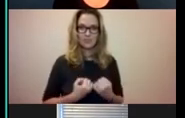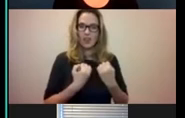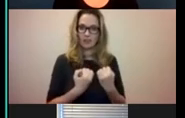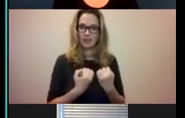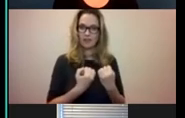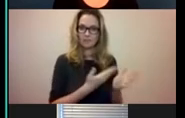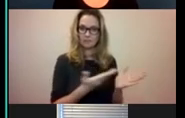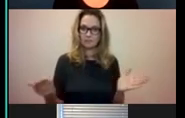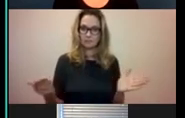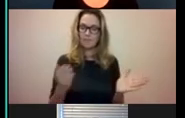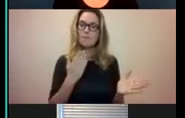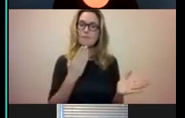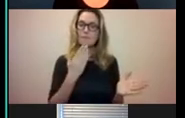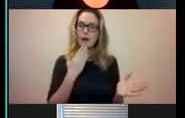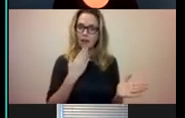-face communicatie.